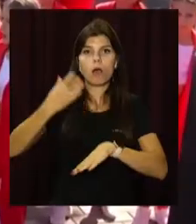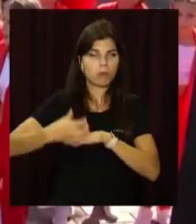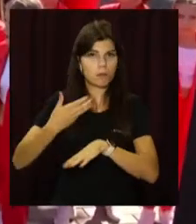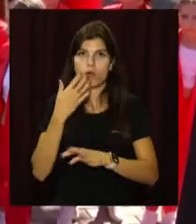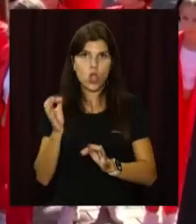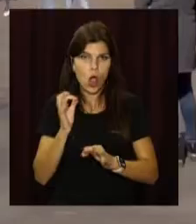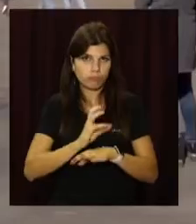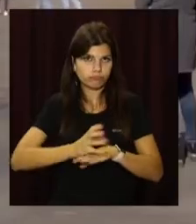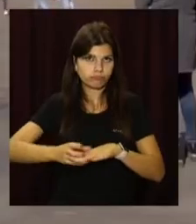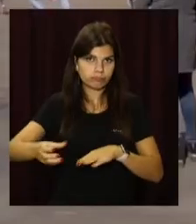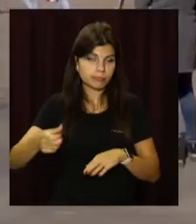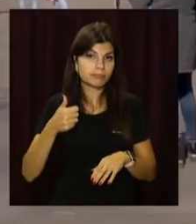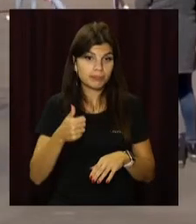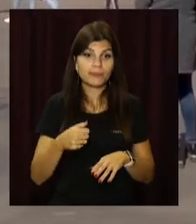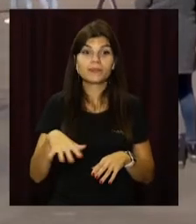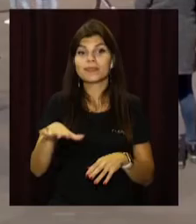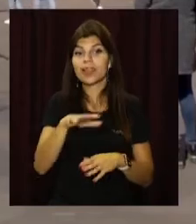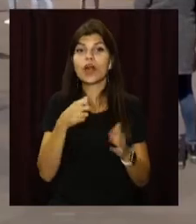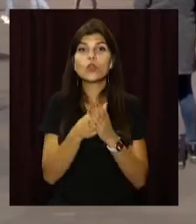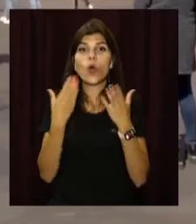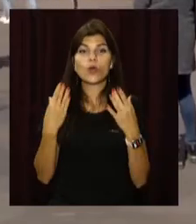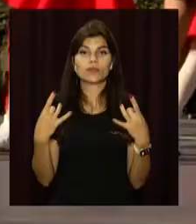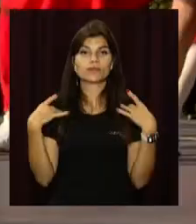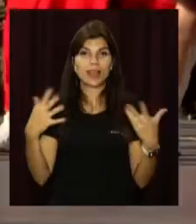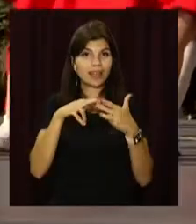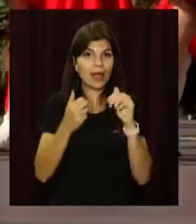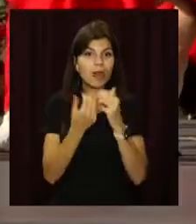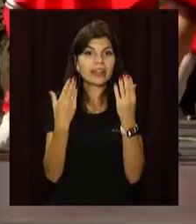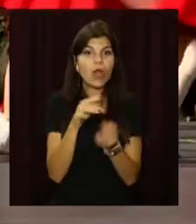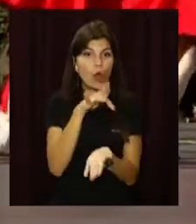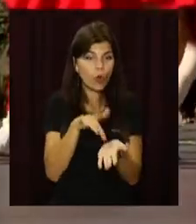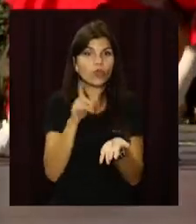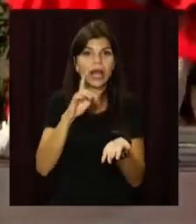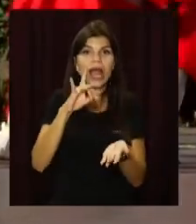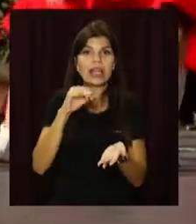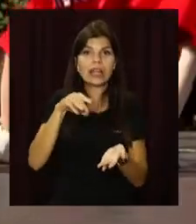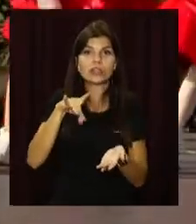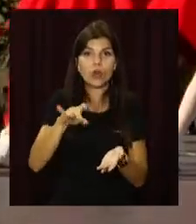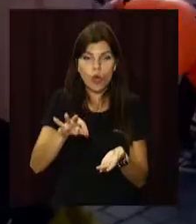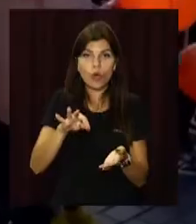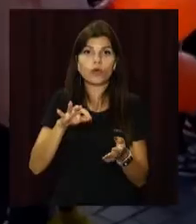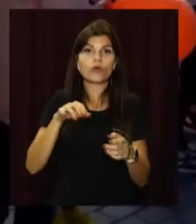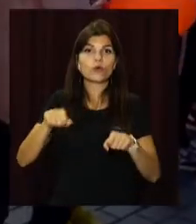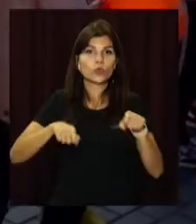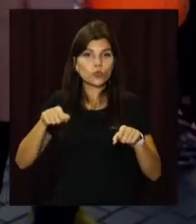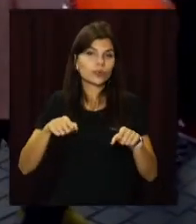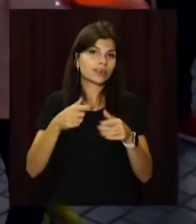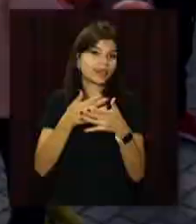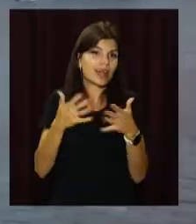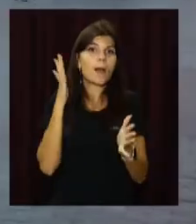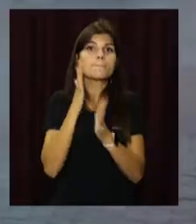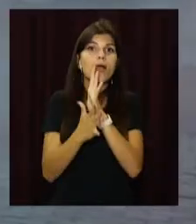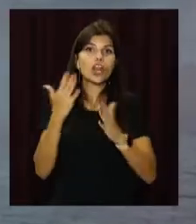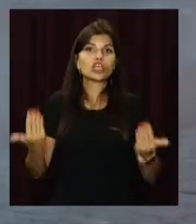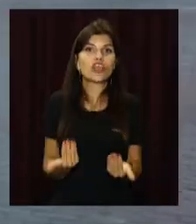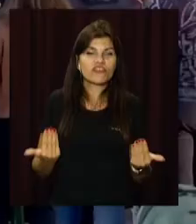Окрім відкриття стадіонів та парків, до дня народження Кам'янського готують також ретро-круїз на велосипедах. Гастротурнір і парк